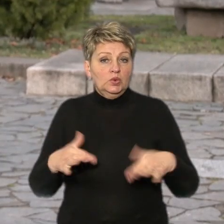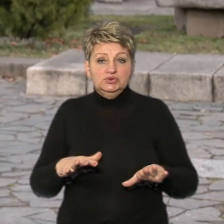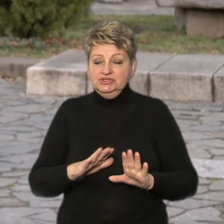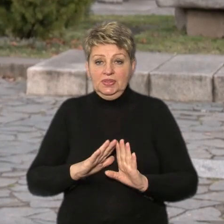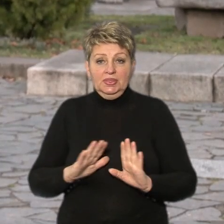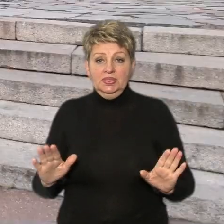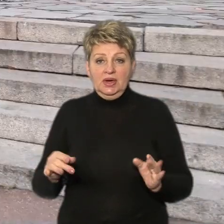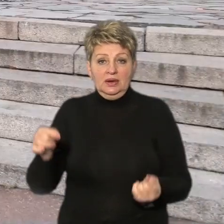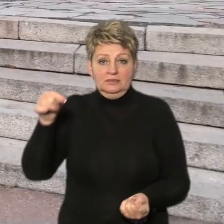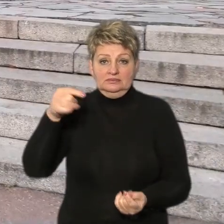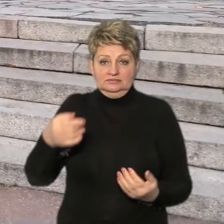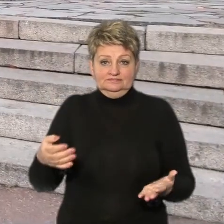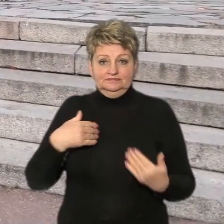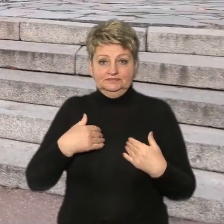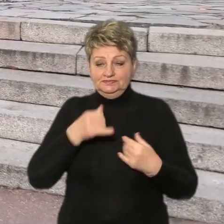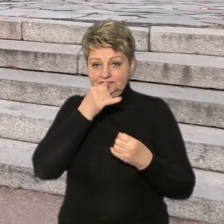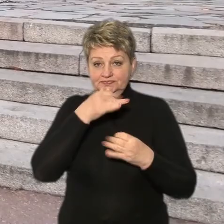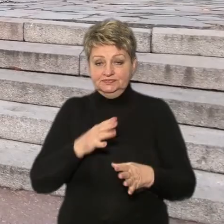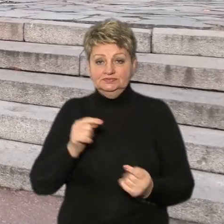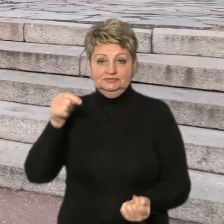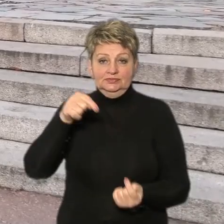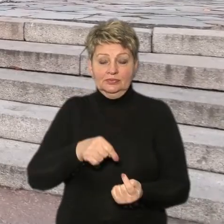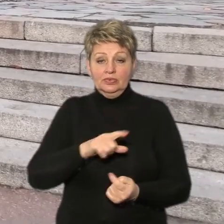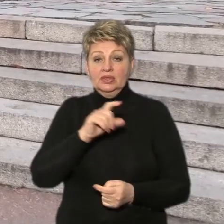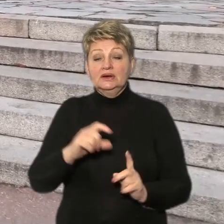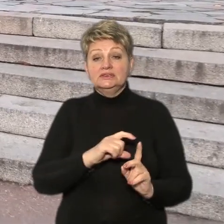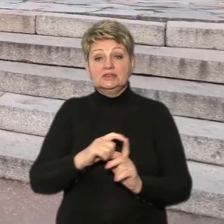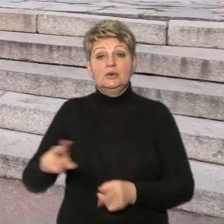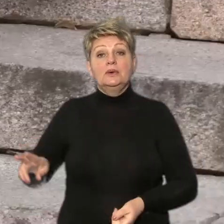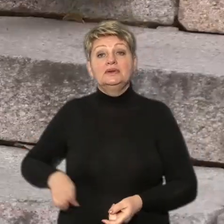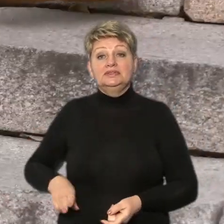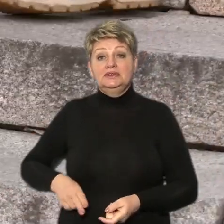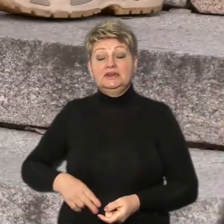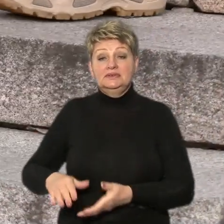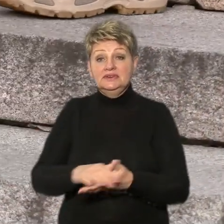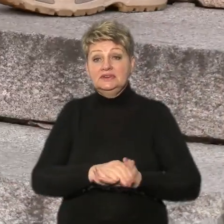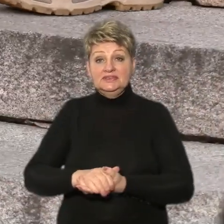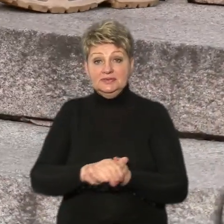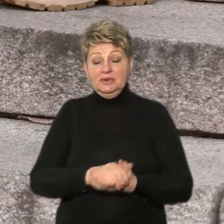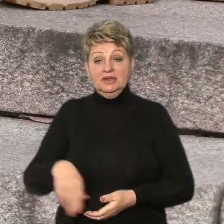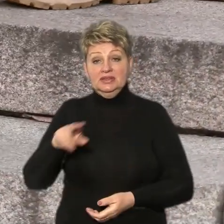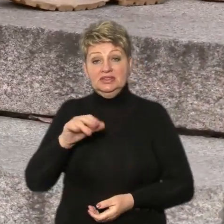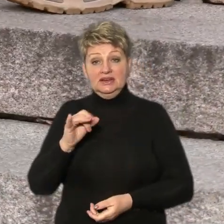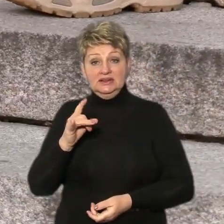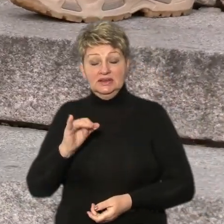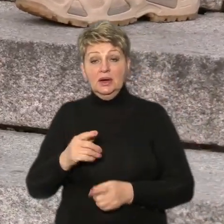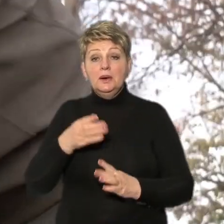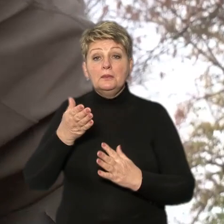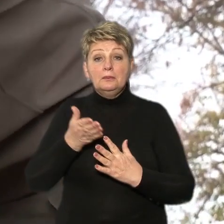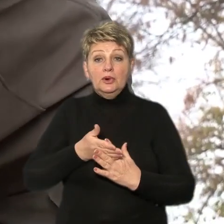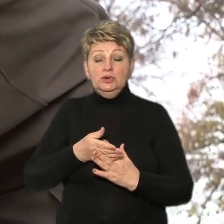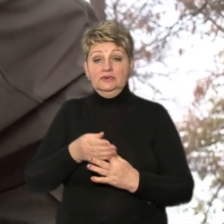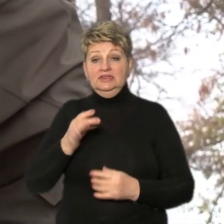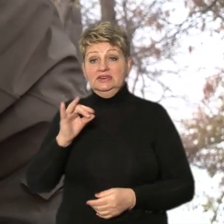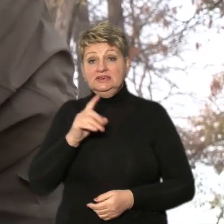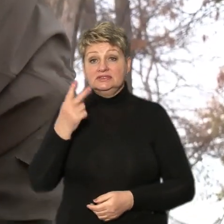являється недоступним. За словами виконавчої директорки громадської спілки «Ліга сильних» Дар'ї Сидоренко, половина із двох тисяч